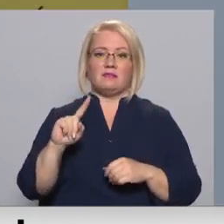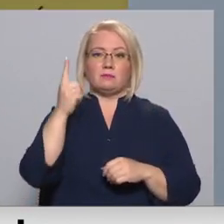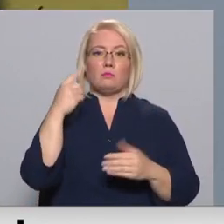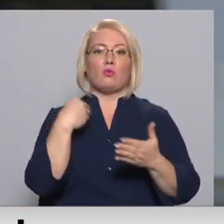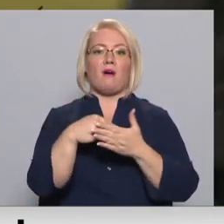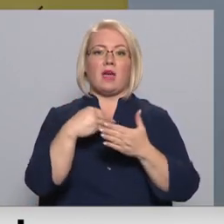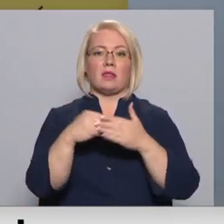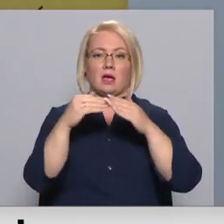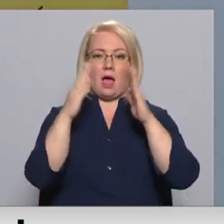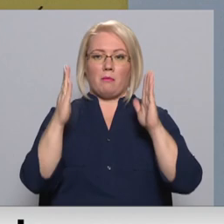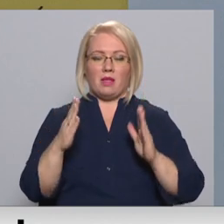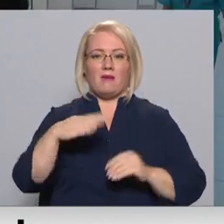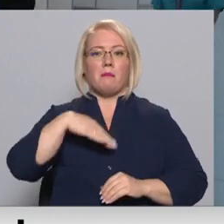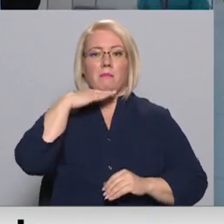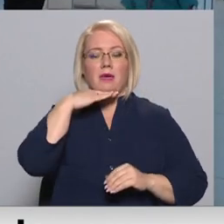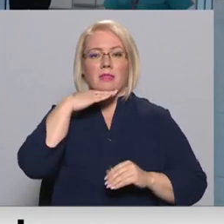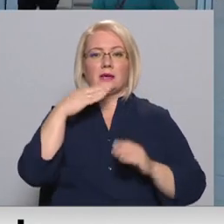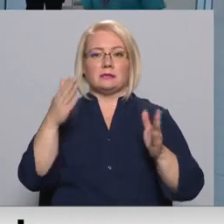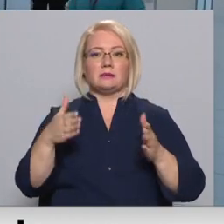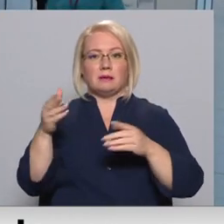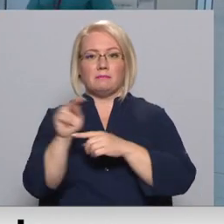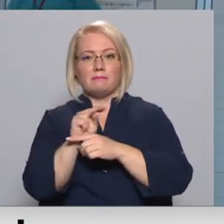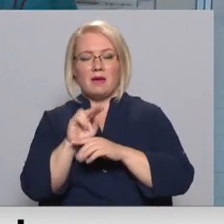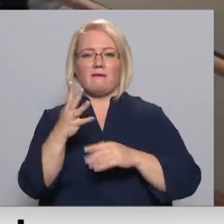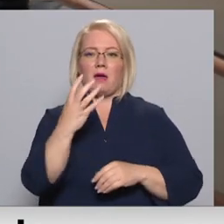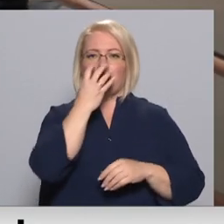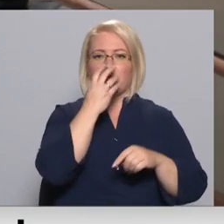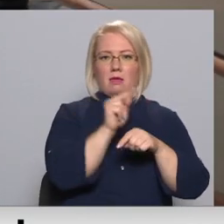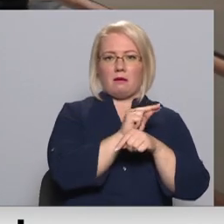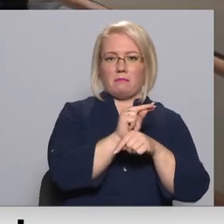Tur tiks lemts vai pietiks ar stacionāru vai nepieciešama intensīvā terapija.